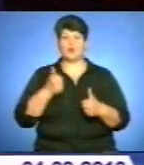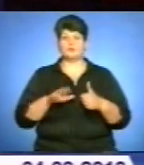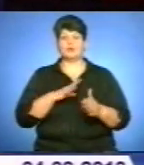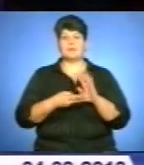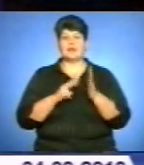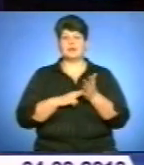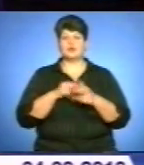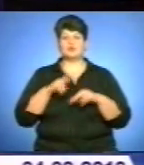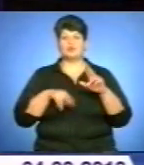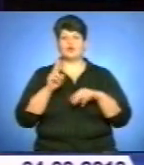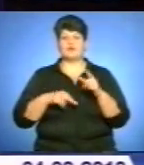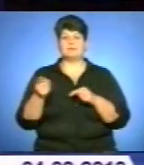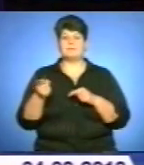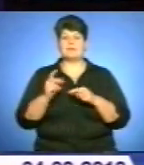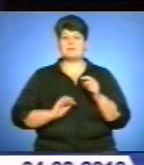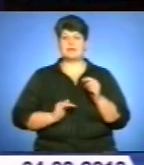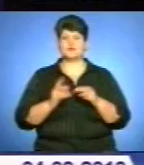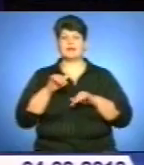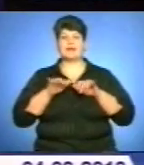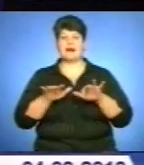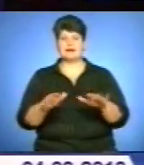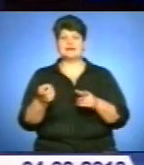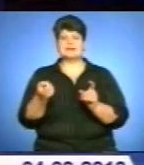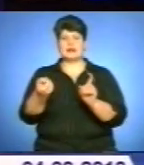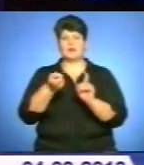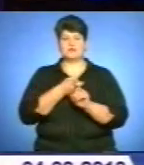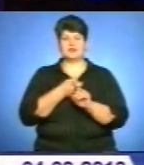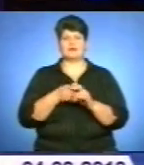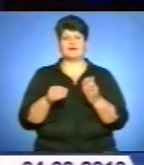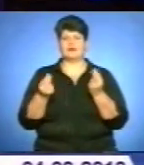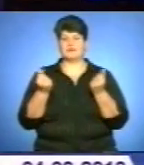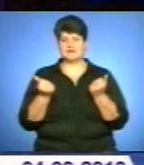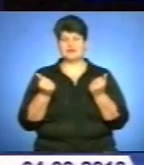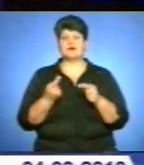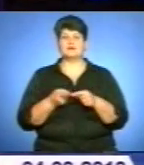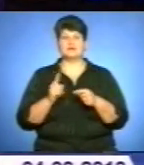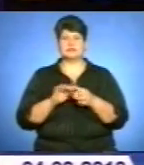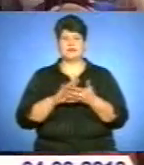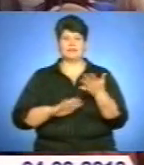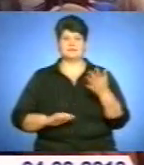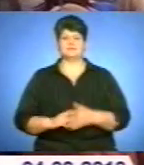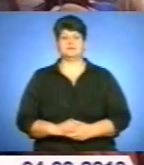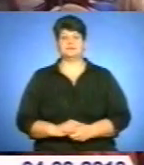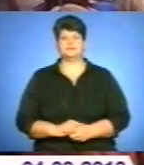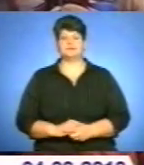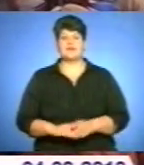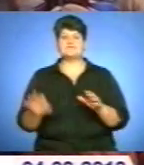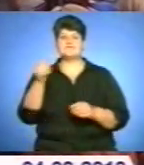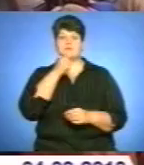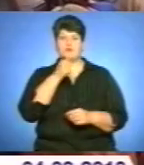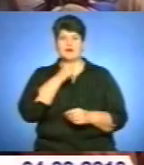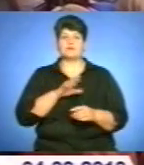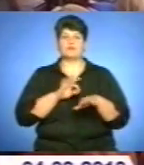стосовно розбудови підприємницької діяльності та залучення інвестицій. Детальніше у сюжеті. Випробування